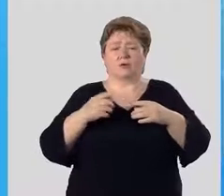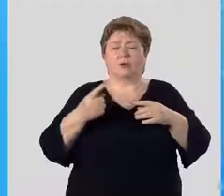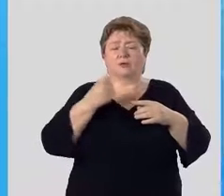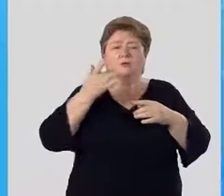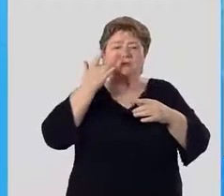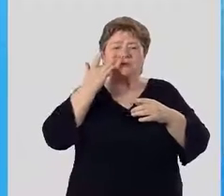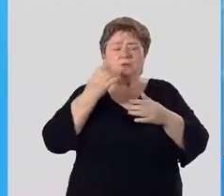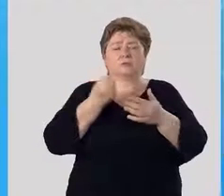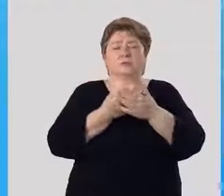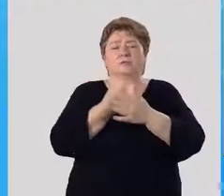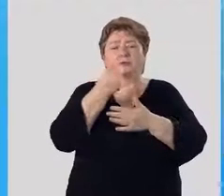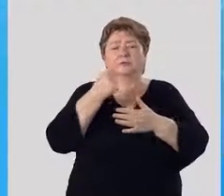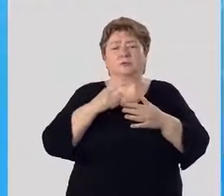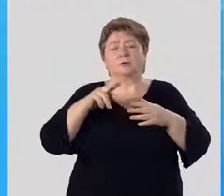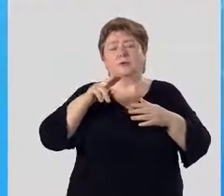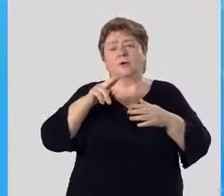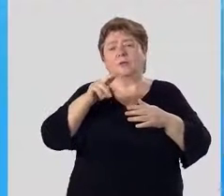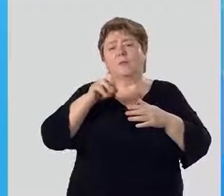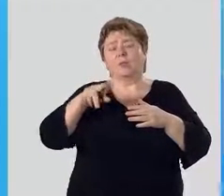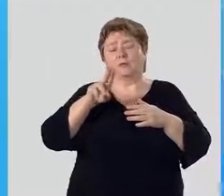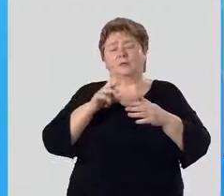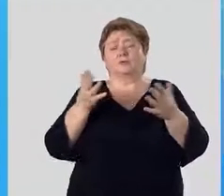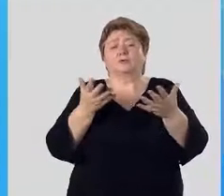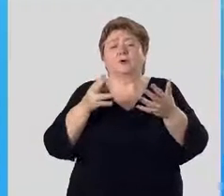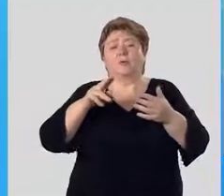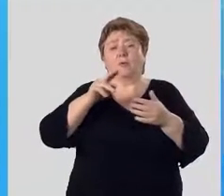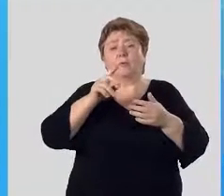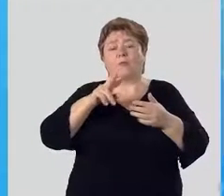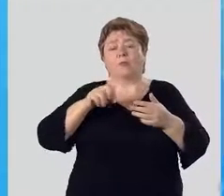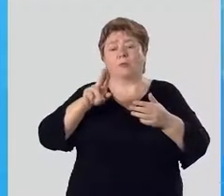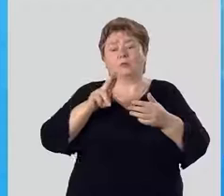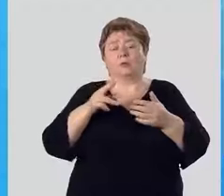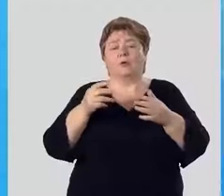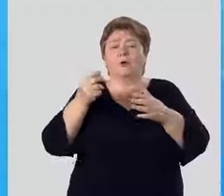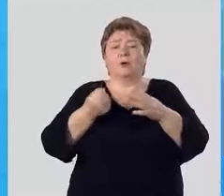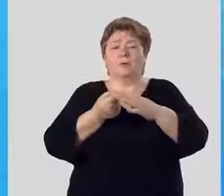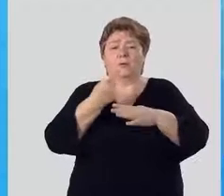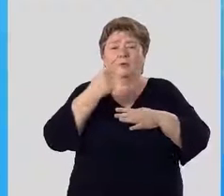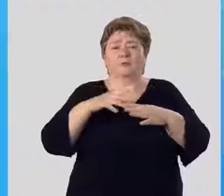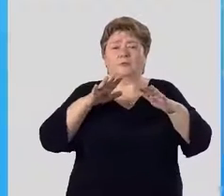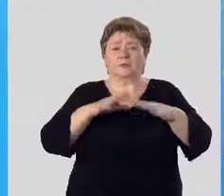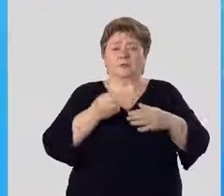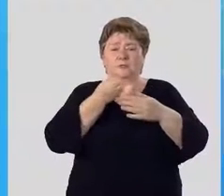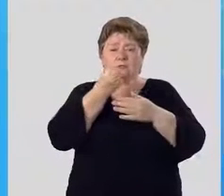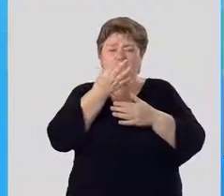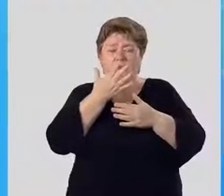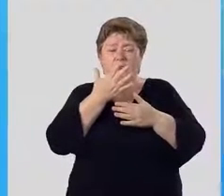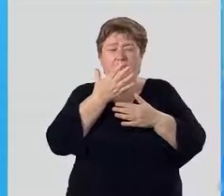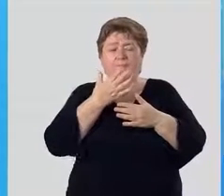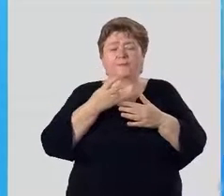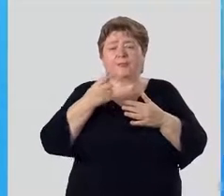одним из которых является плод. Что же такое плод? Плод образуется на месте цветка.